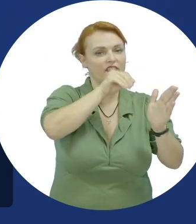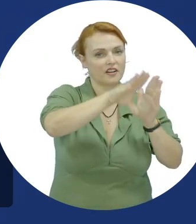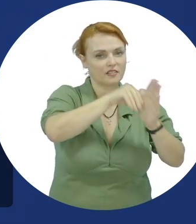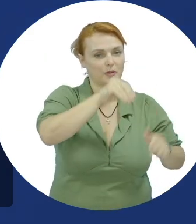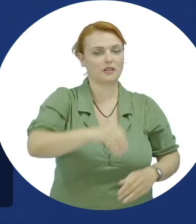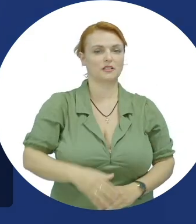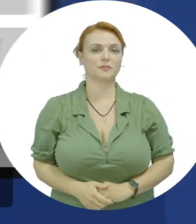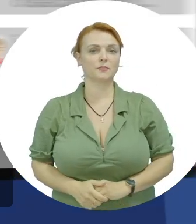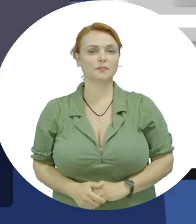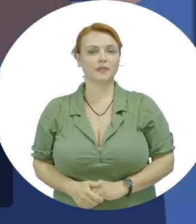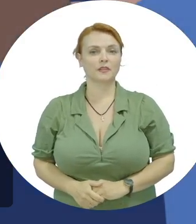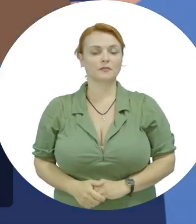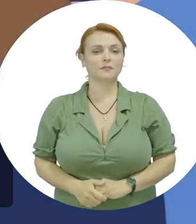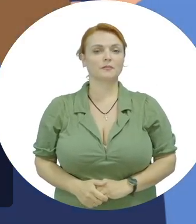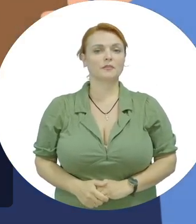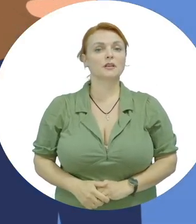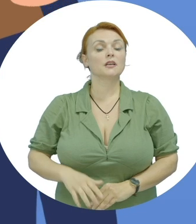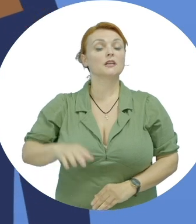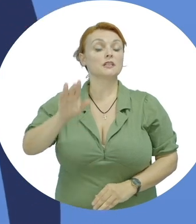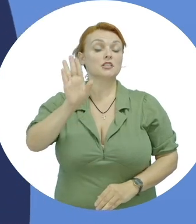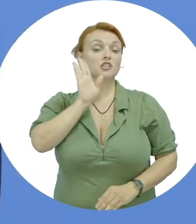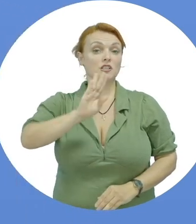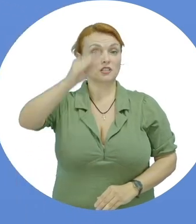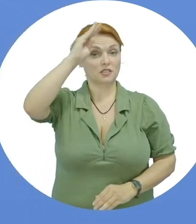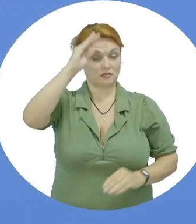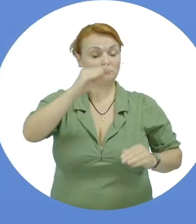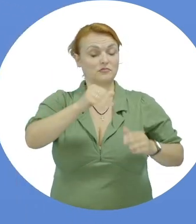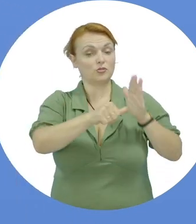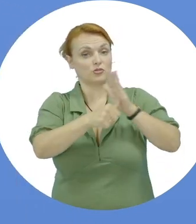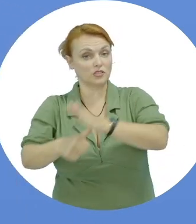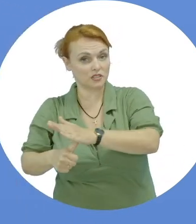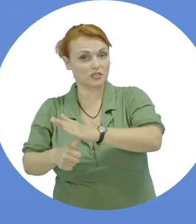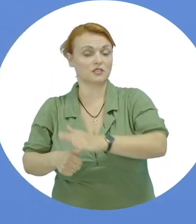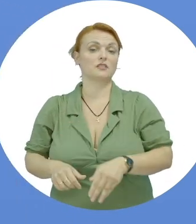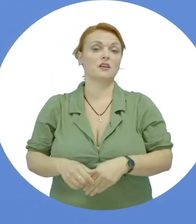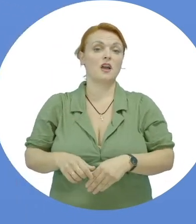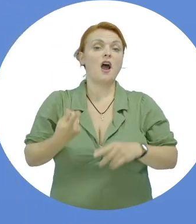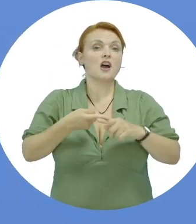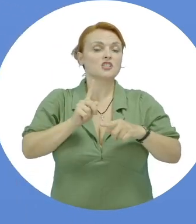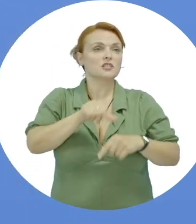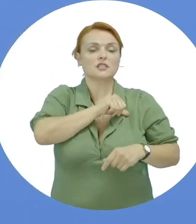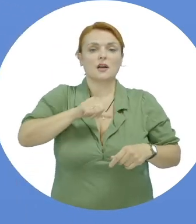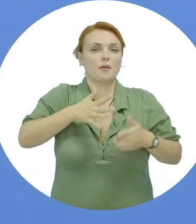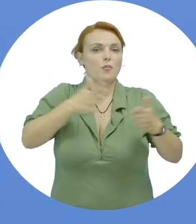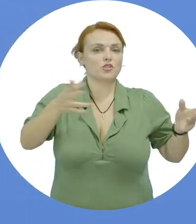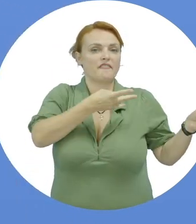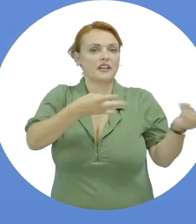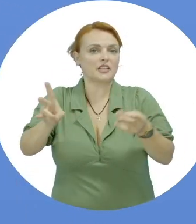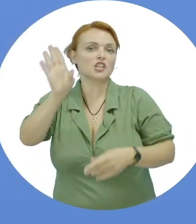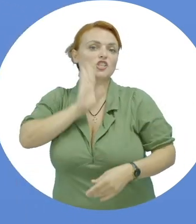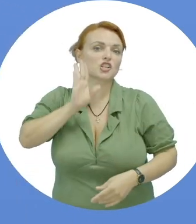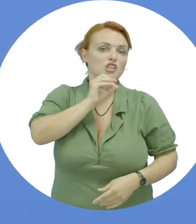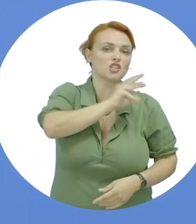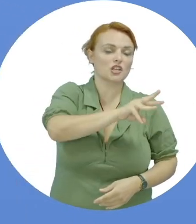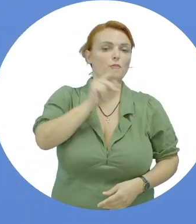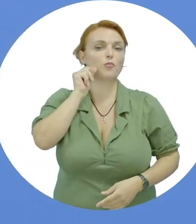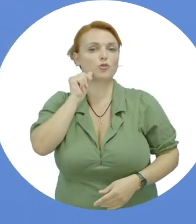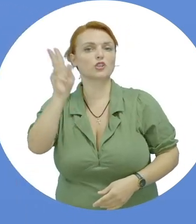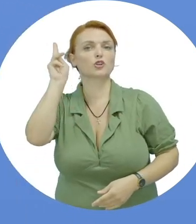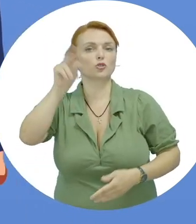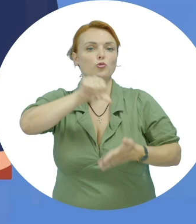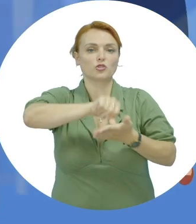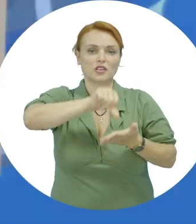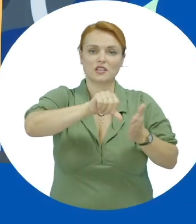idei de inferioritate pe bază de gen. Sexismul. Discursul sexist afectează mult mai multe femei decât